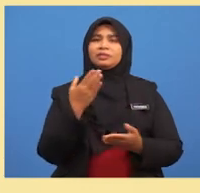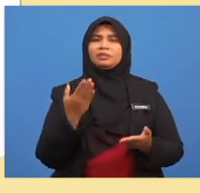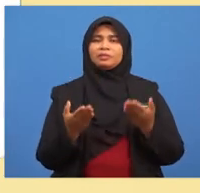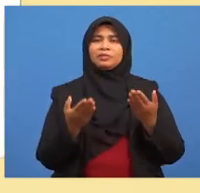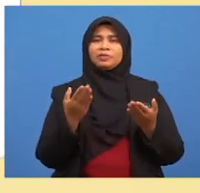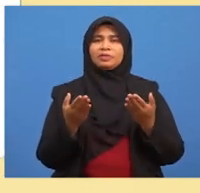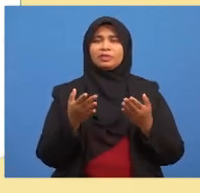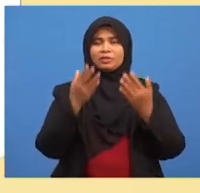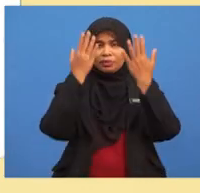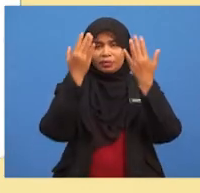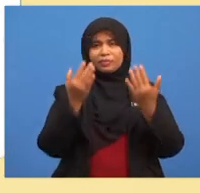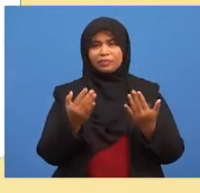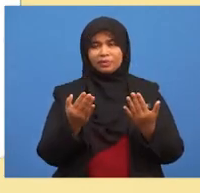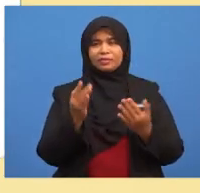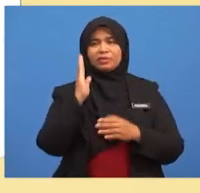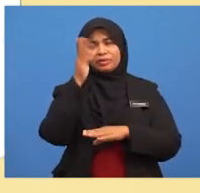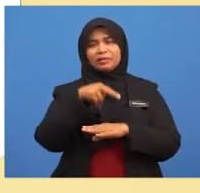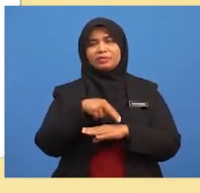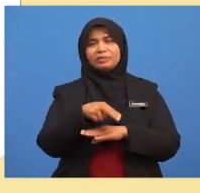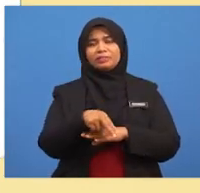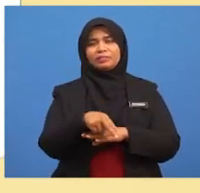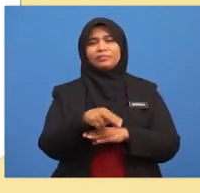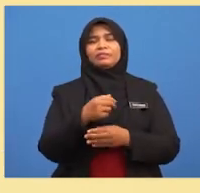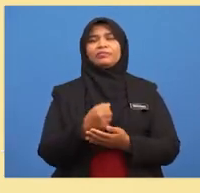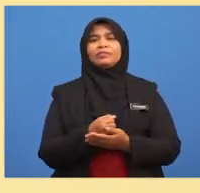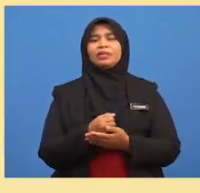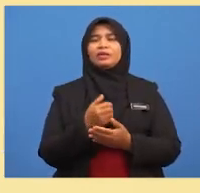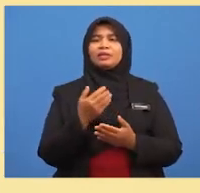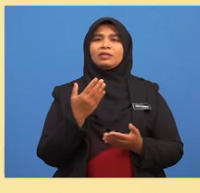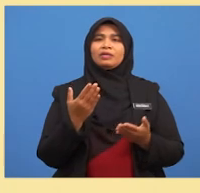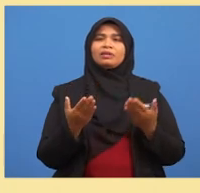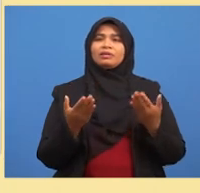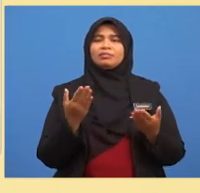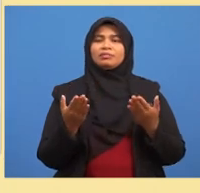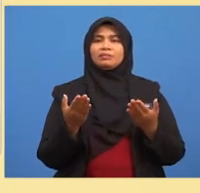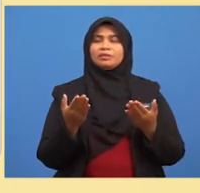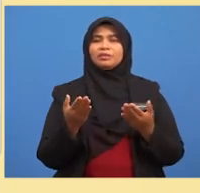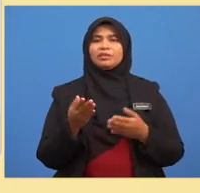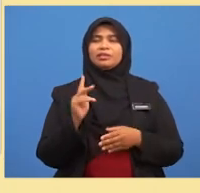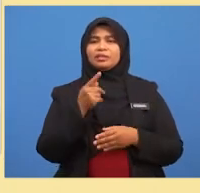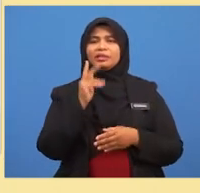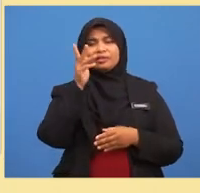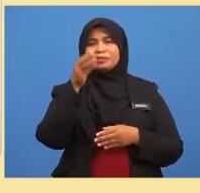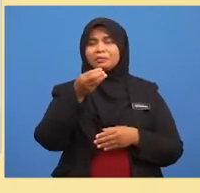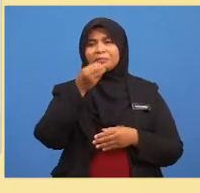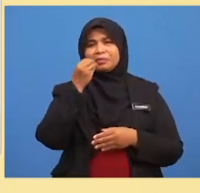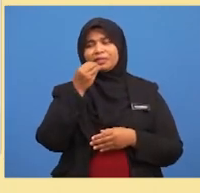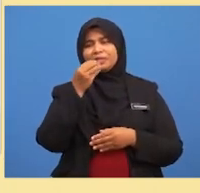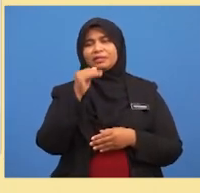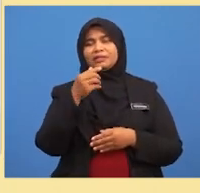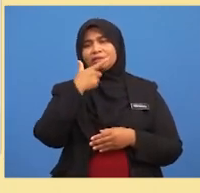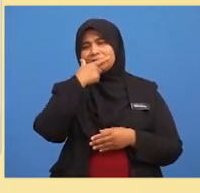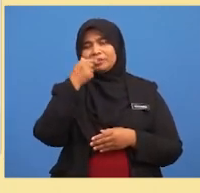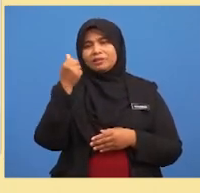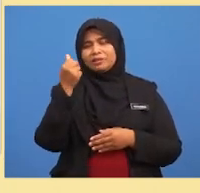hujan akan turun pada pagi esok? Adakah kita akan menikmati sajian sarapan yang